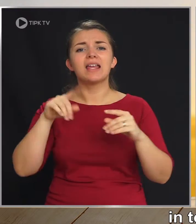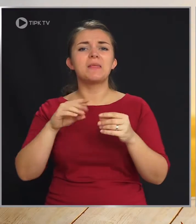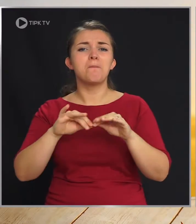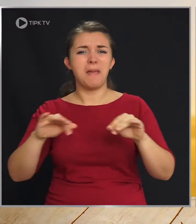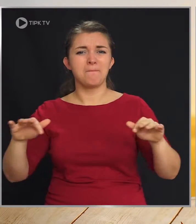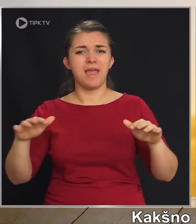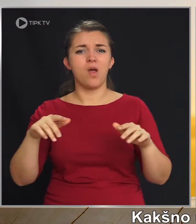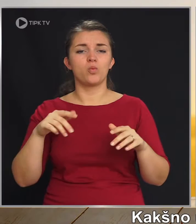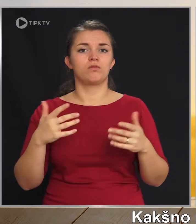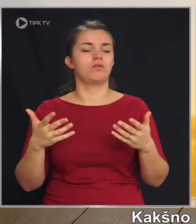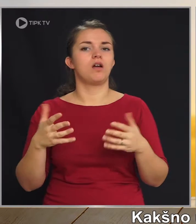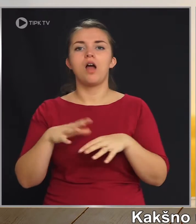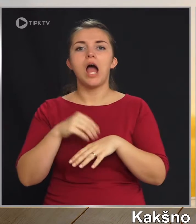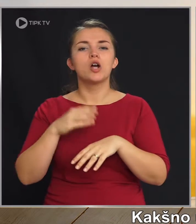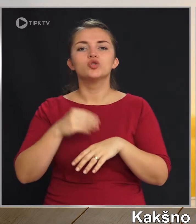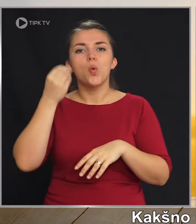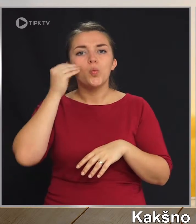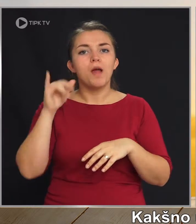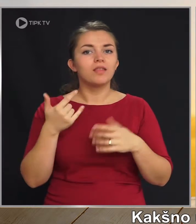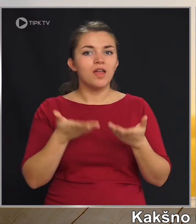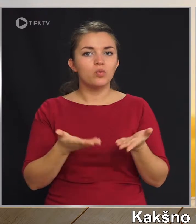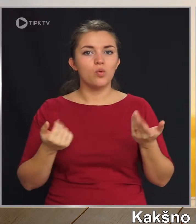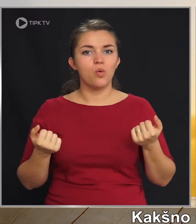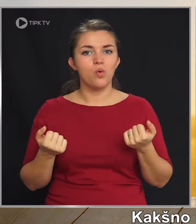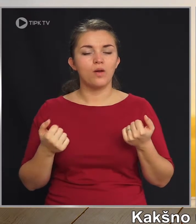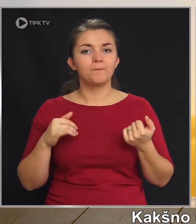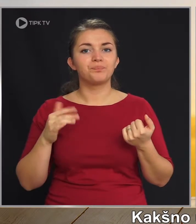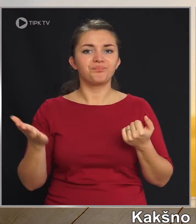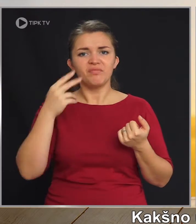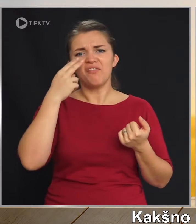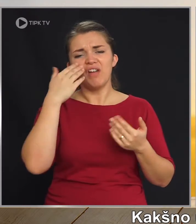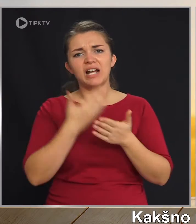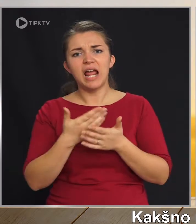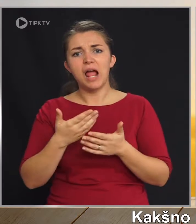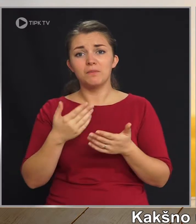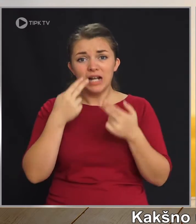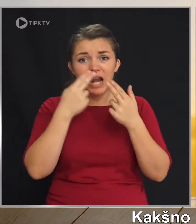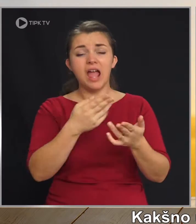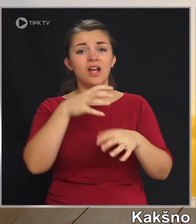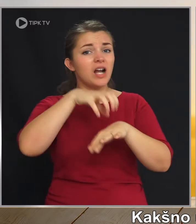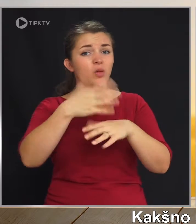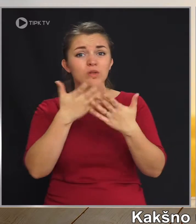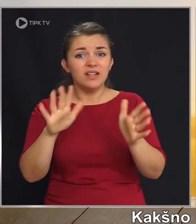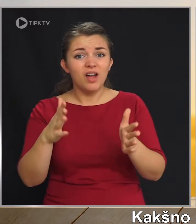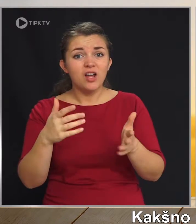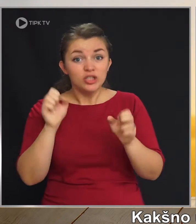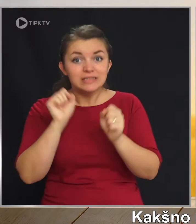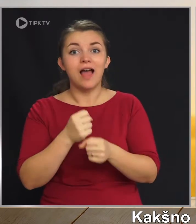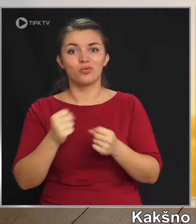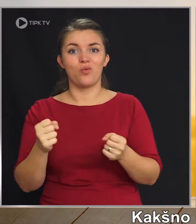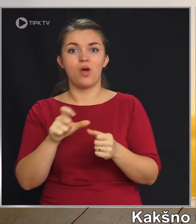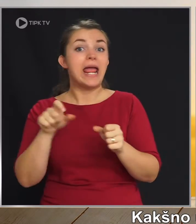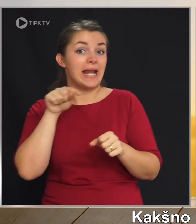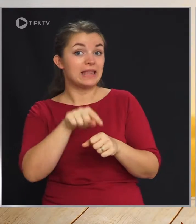pepil. Kakšno upanje je to, da jih vrjemi, glej, gradu ni več, zato, kjer